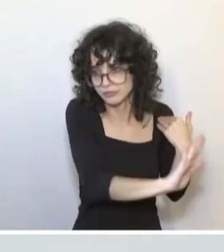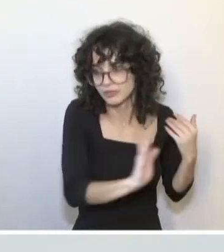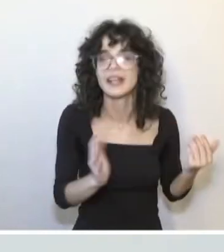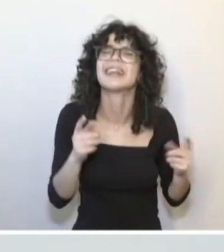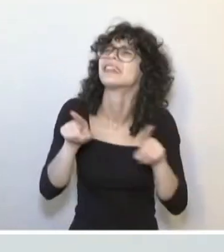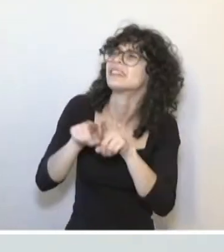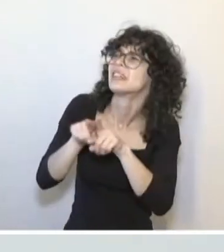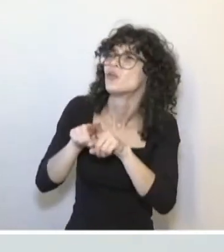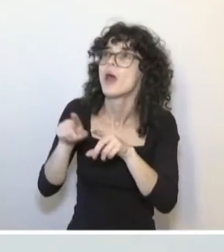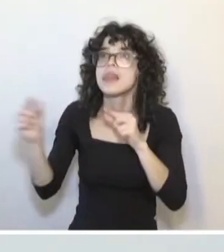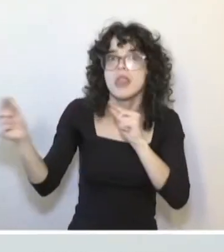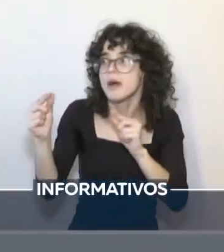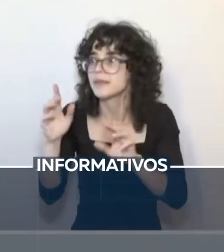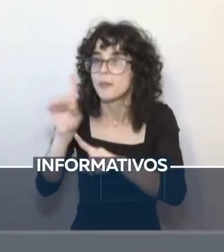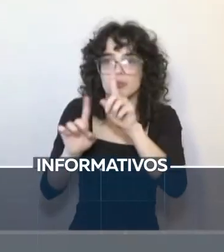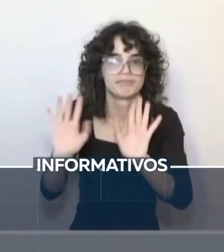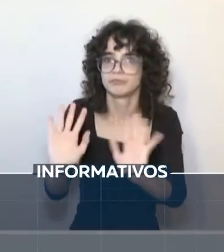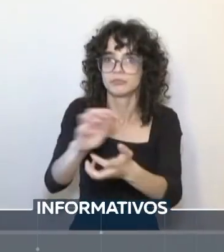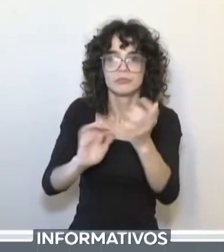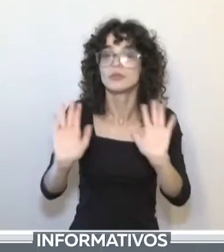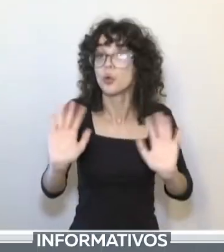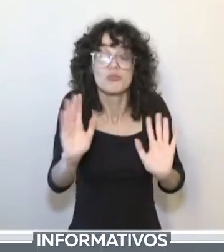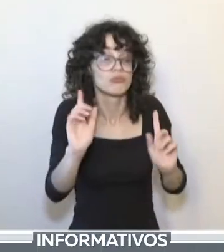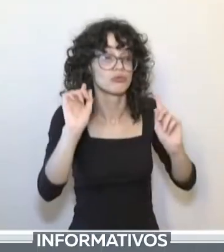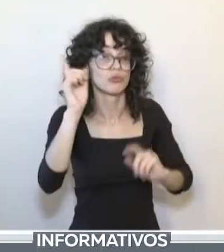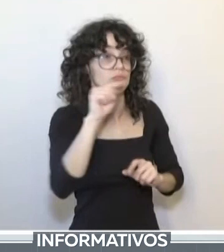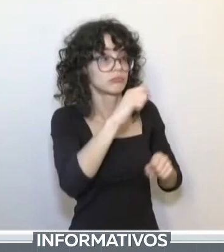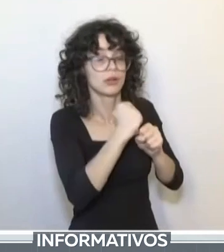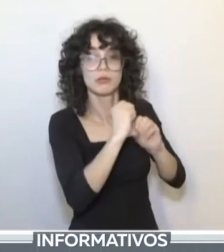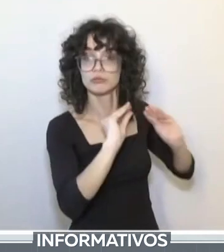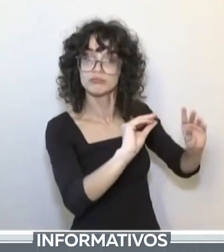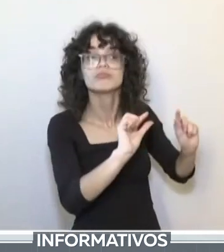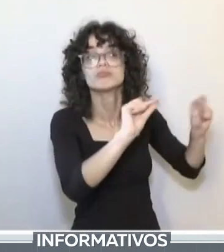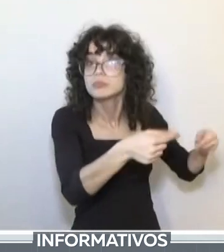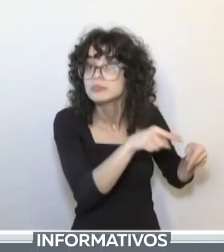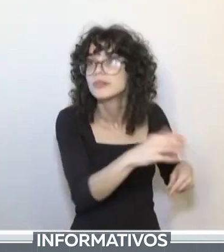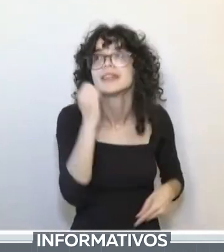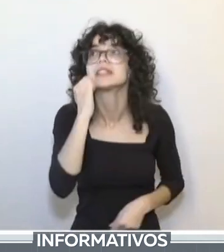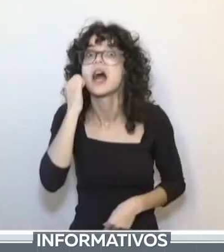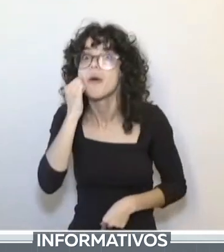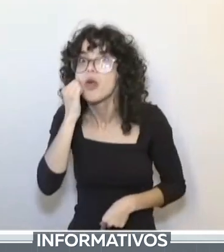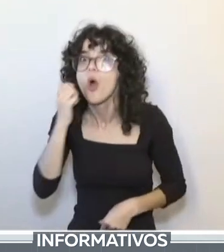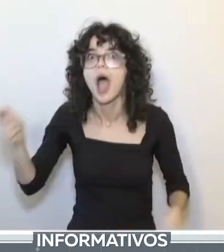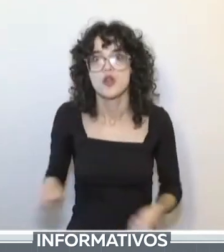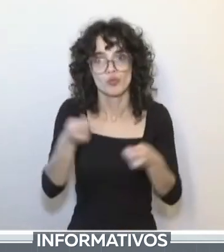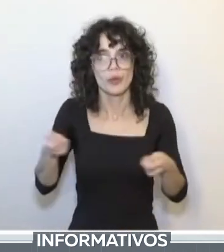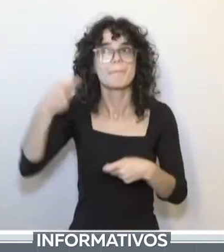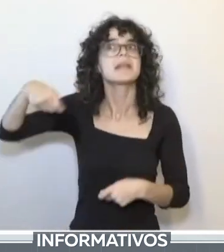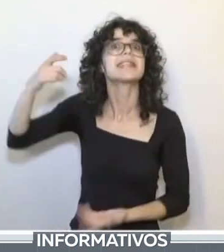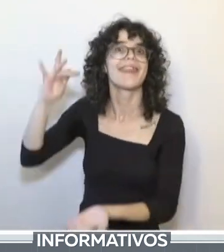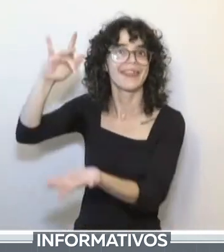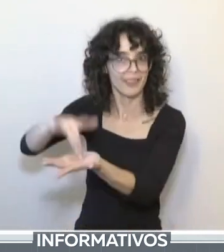No és una qüestió de debat, sinó simplement una ratificació, perquè s'ha fet el dissabte l'anunci de la presidenta del govern i fins avui